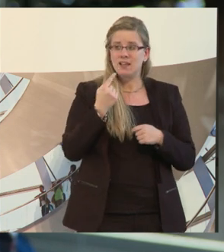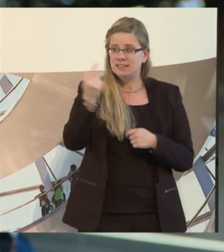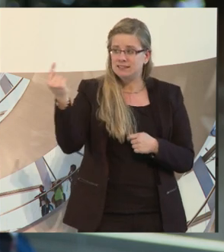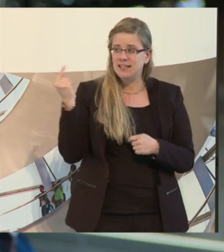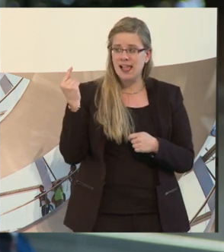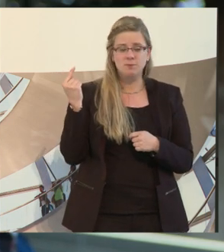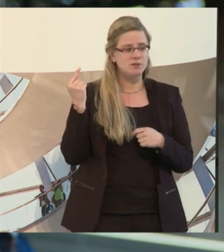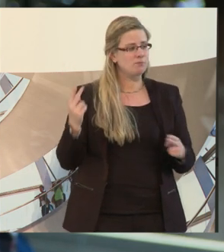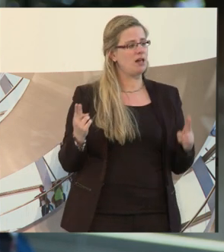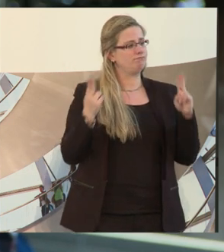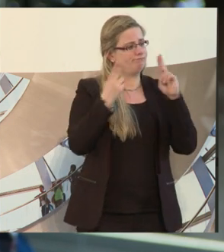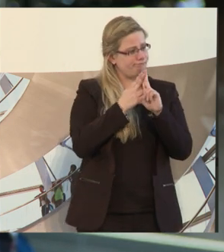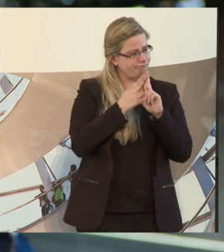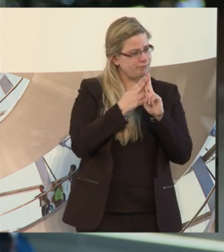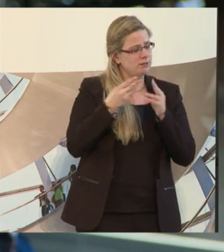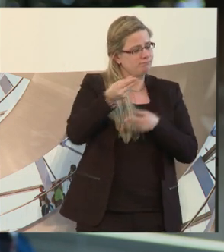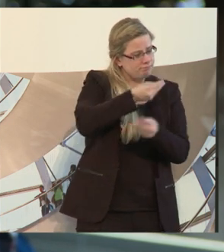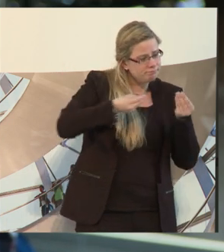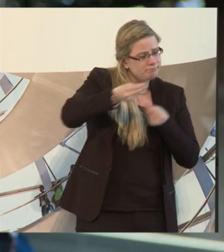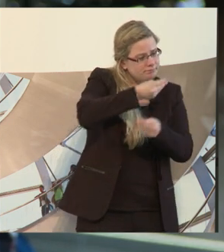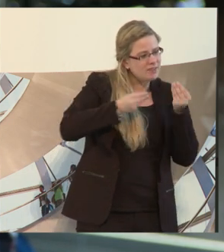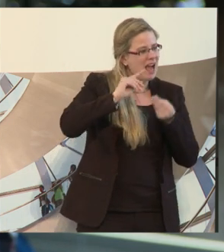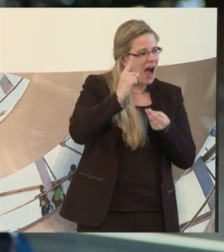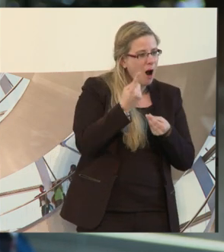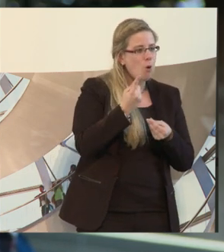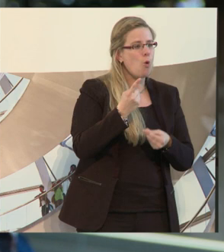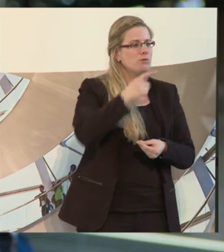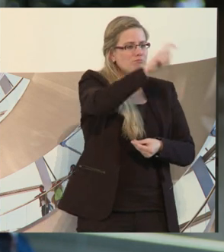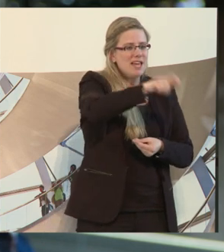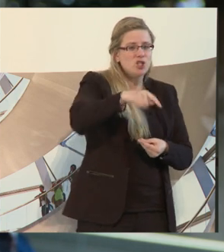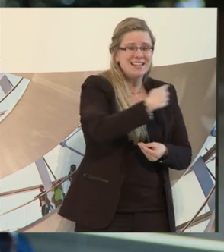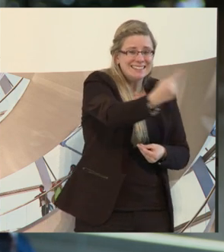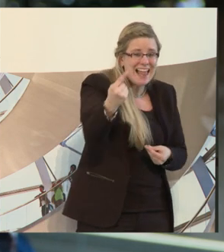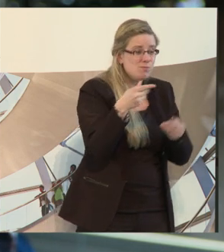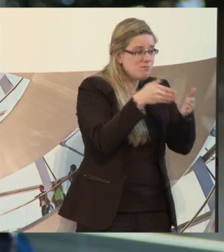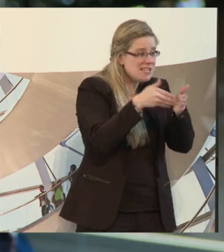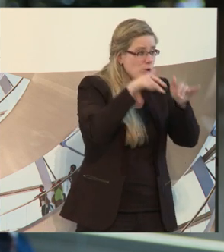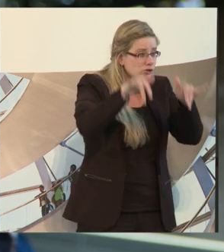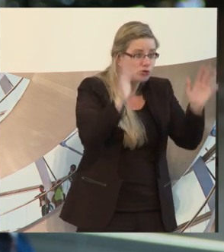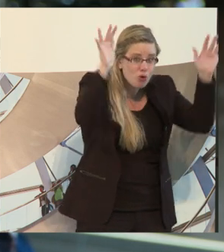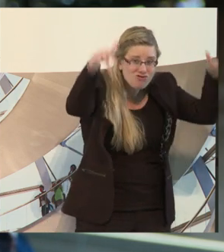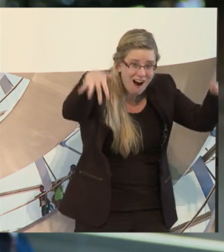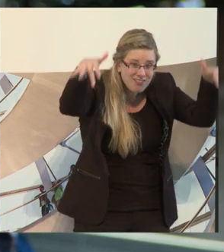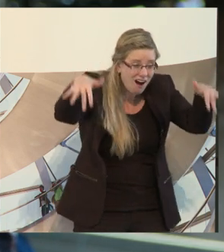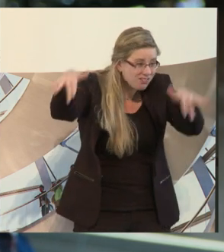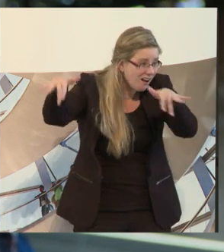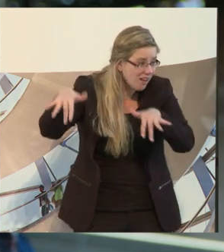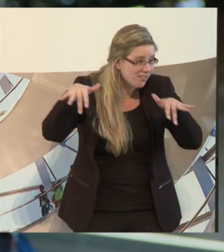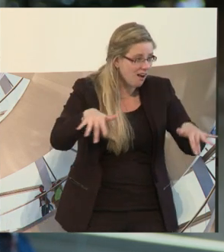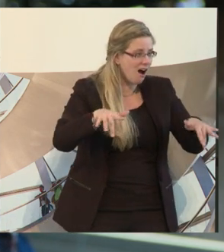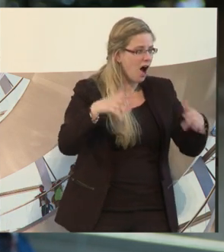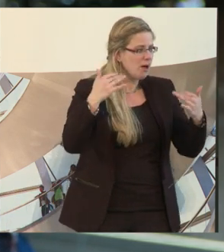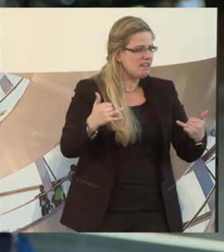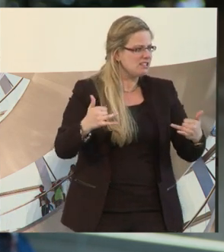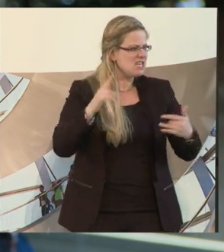und regieren Sie vor allen Dingen auch mit uns Behinderten, die jetzt schon da sind, die schon Politik machen, aber ausgeschlossen